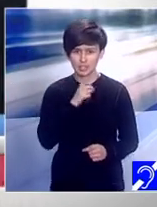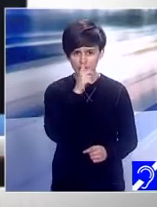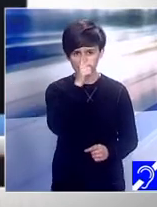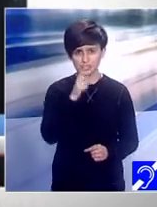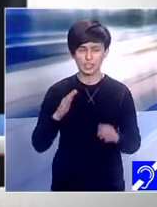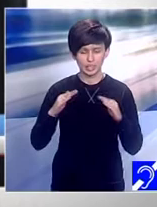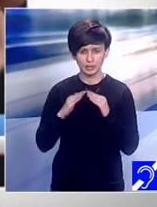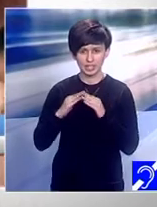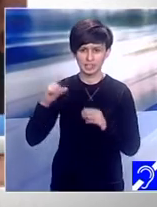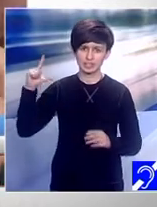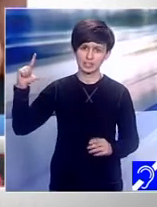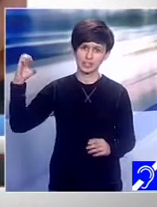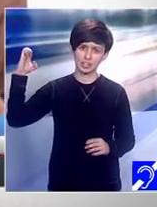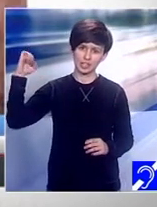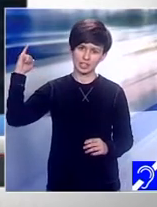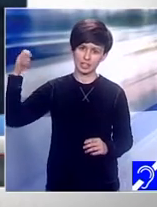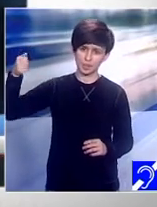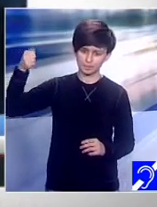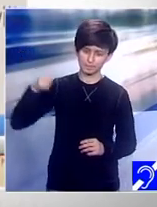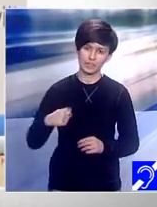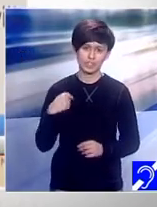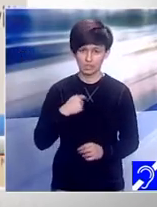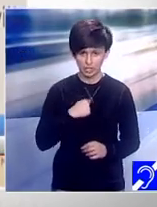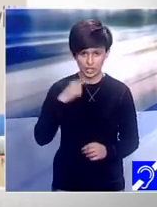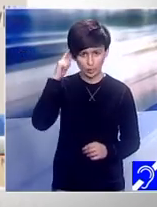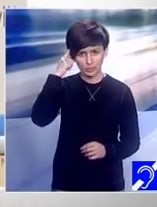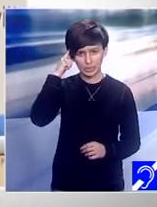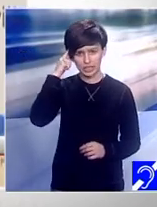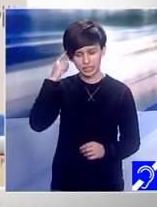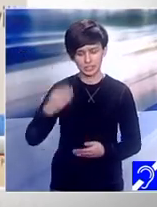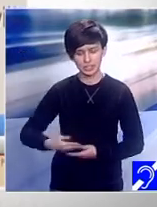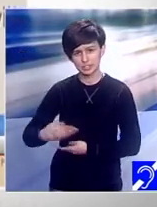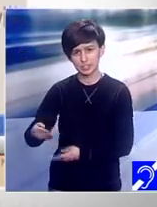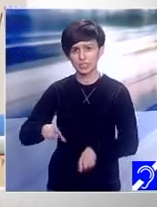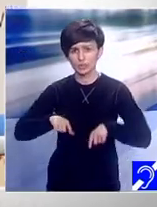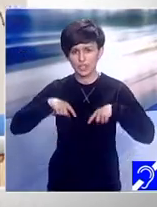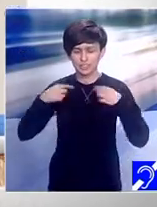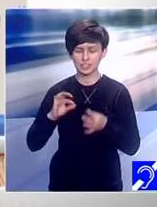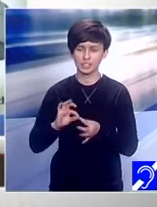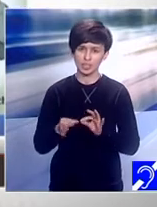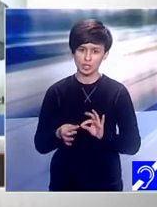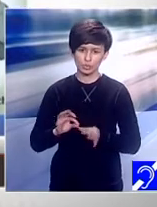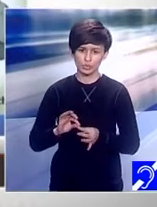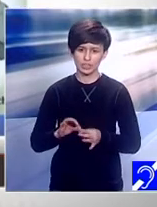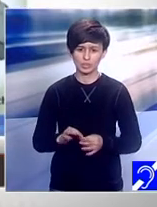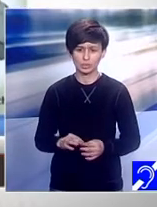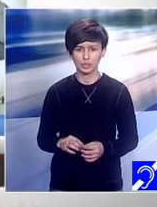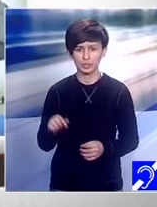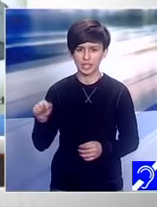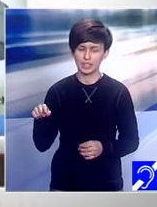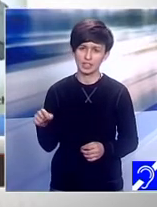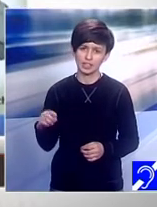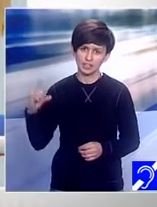Leia, Leia, m-am gândit să dau viață cuvântului pe care Clara l-a adus în realitate. Leia, fetița din